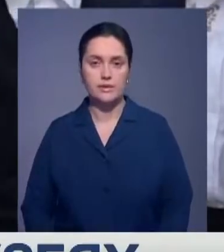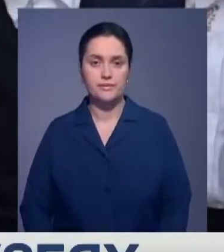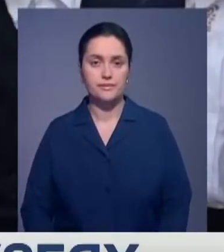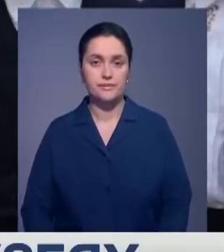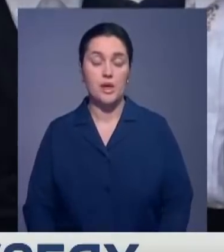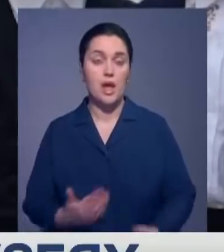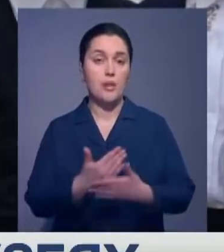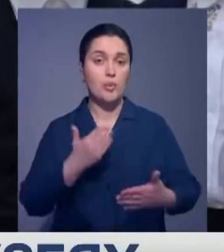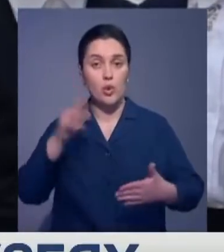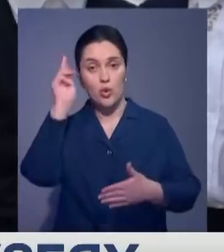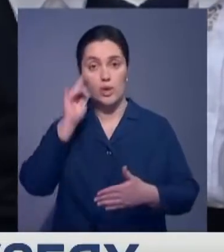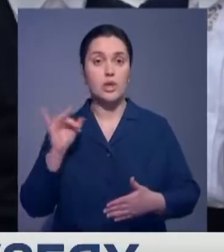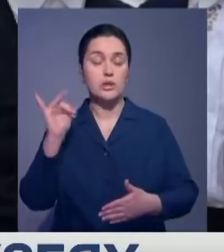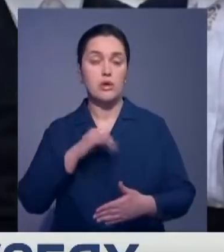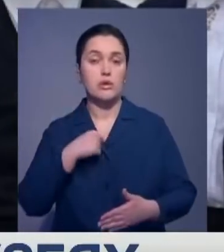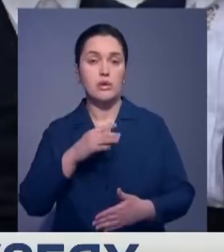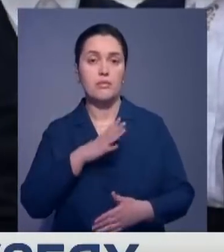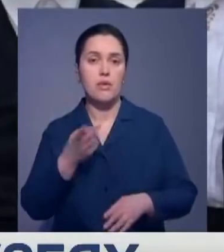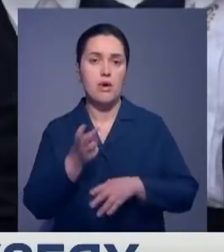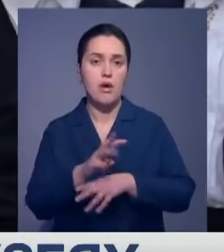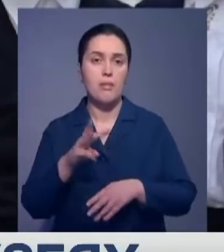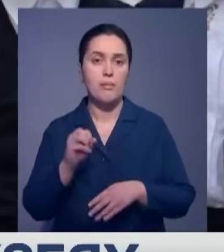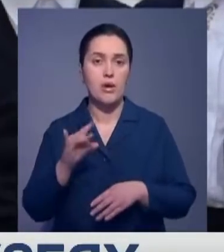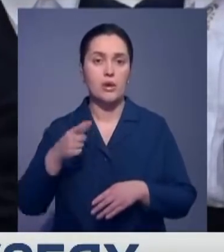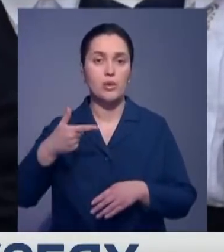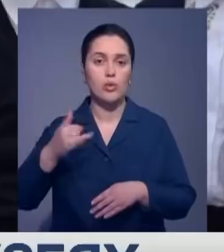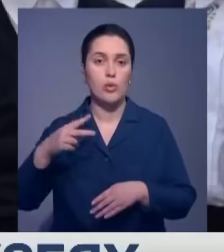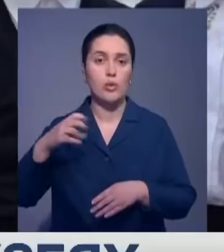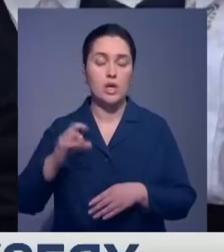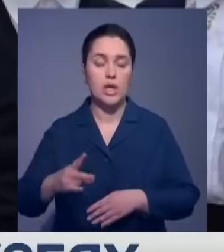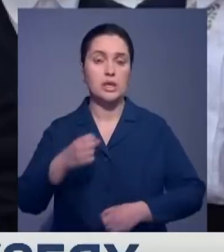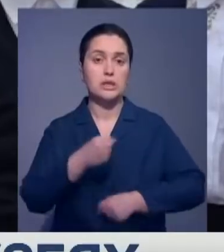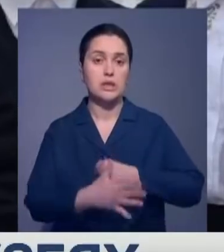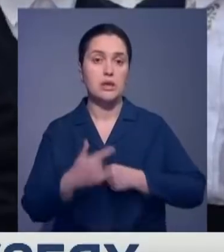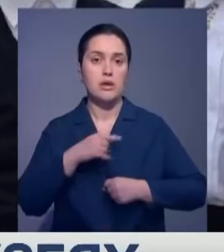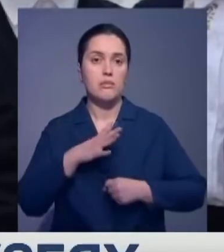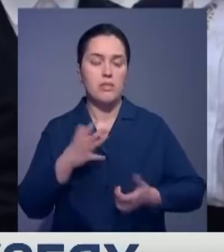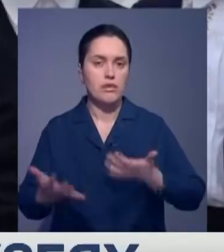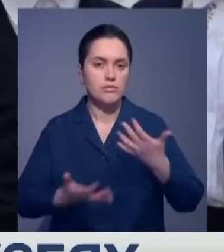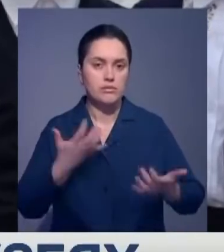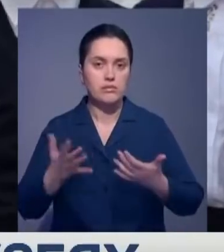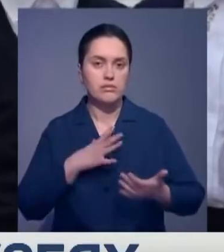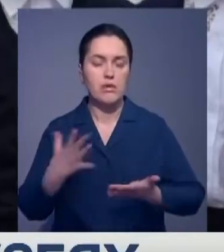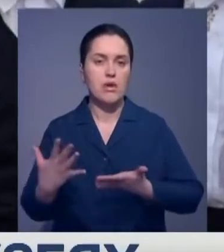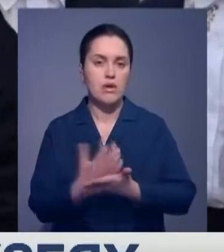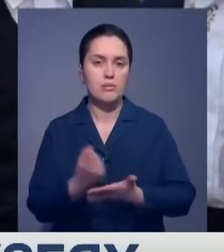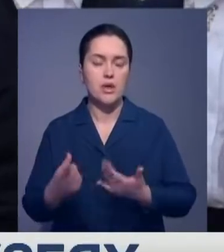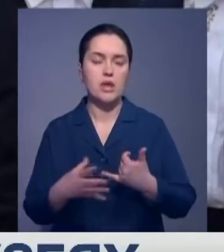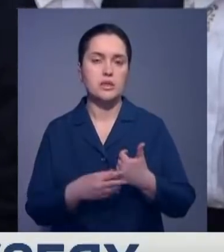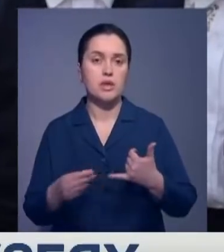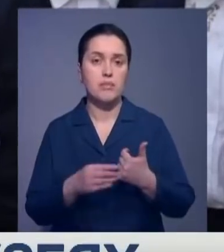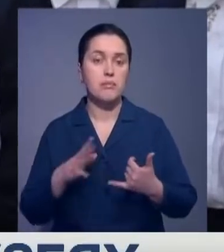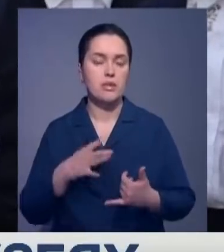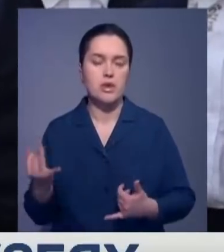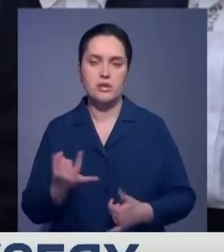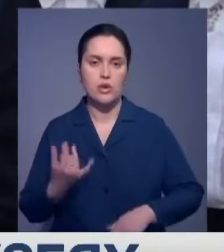На прошлом уроке истории мы ходили в Маргулан-центр. Нам позволили участвовать в археологических исследованиях найденных артефактов. Было